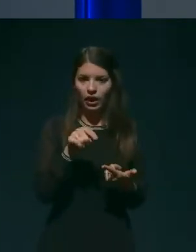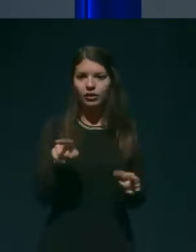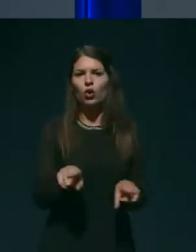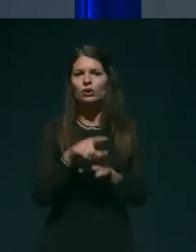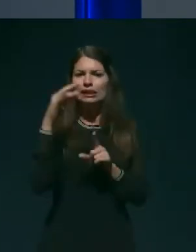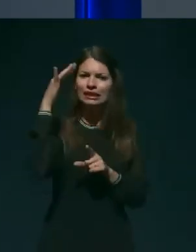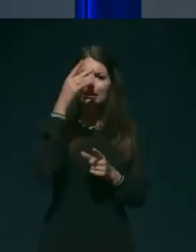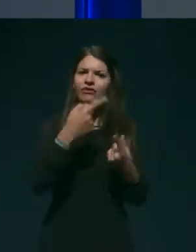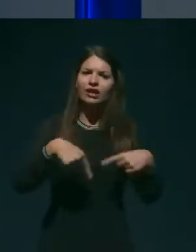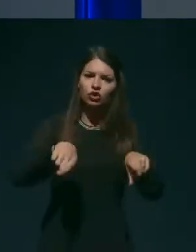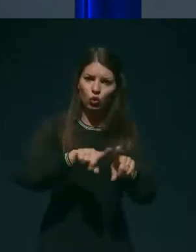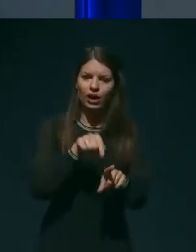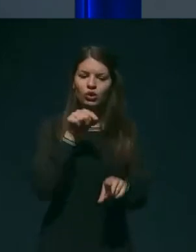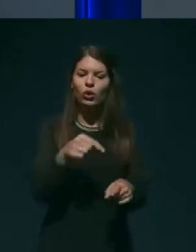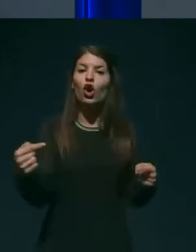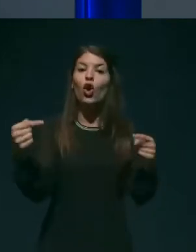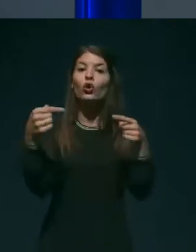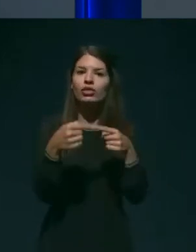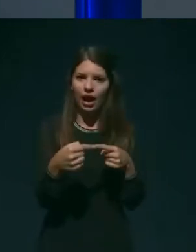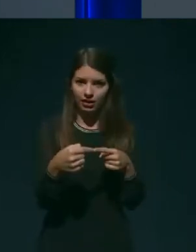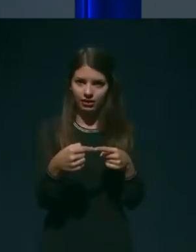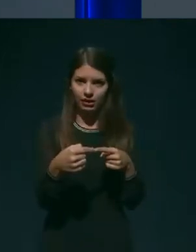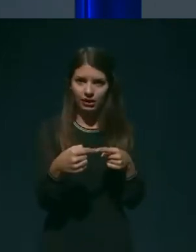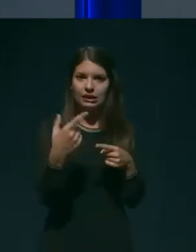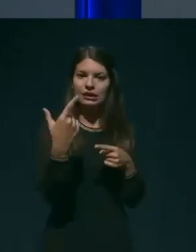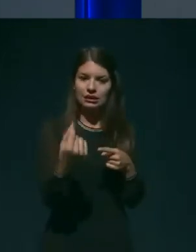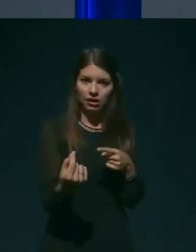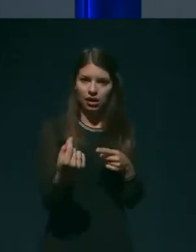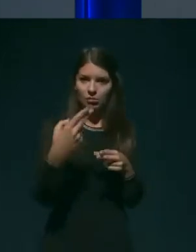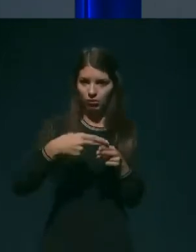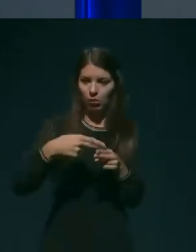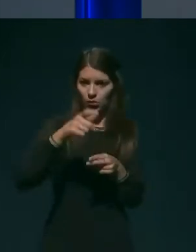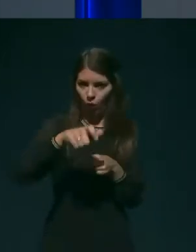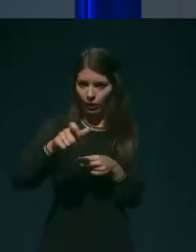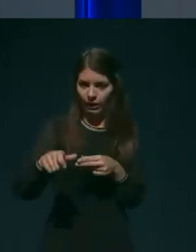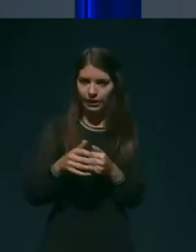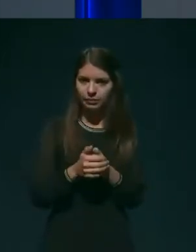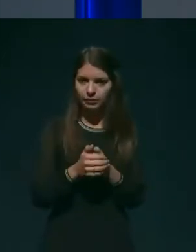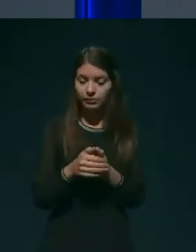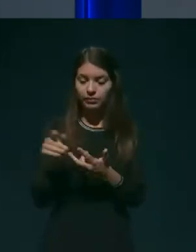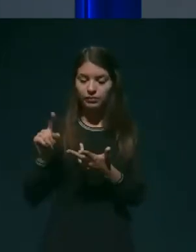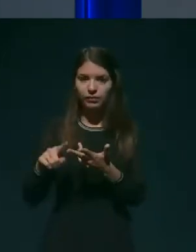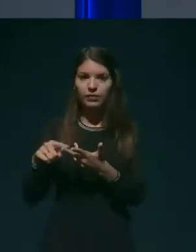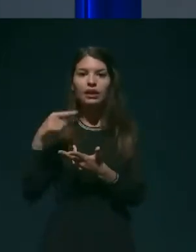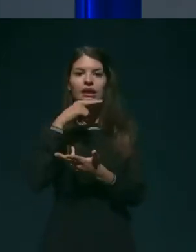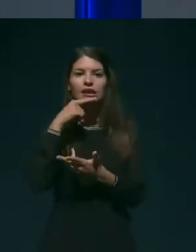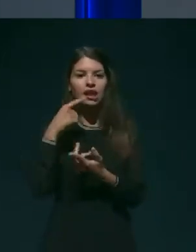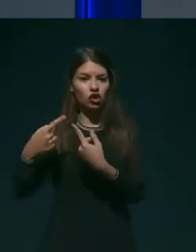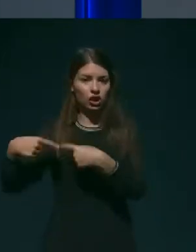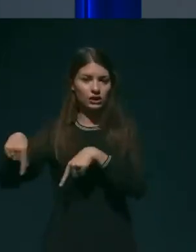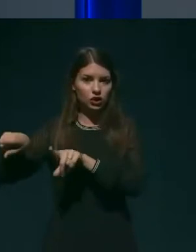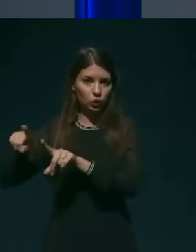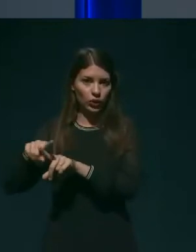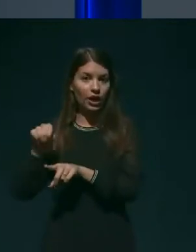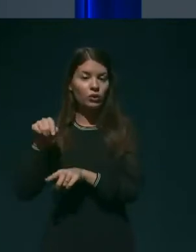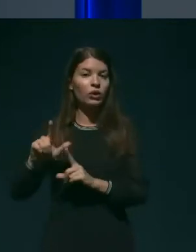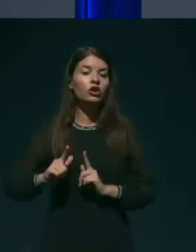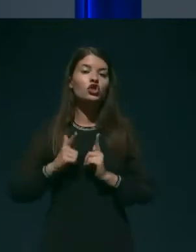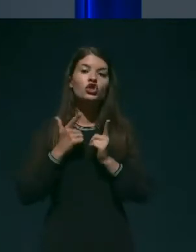kjer so bili kontakti teh oboljelih oziroma suspekni in pa ta redeča cona, kjer prebivajo